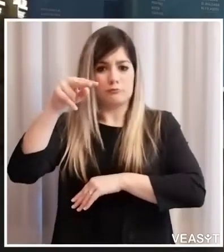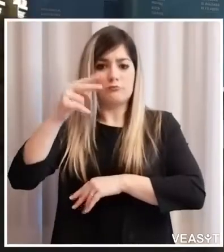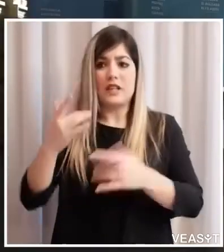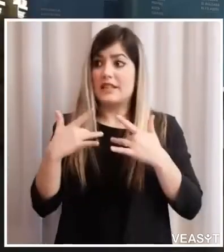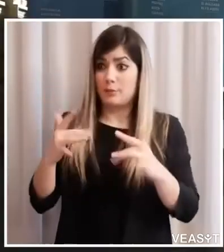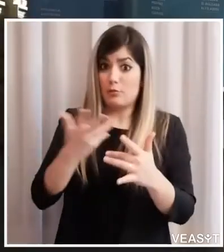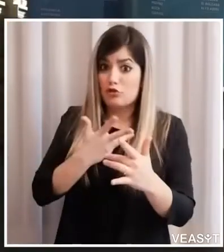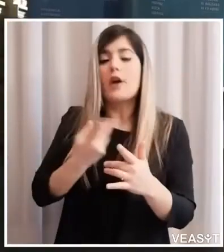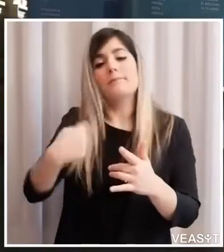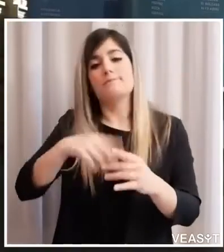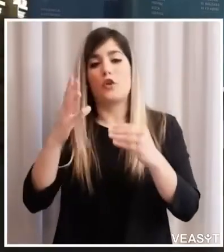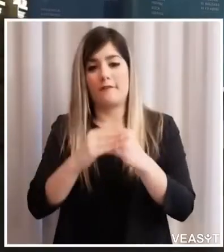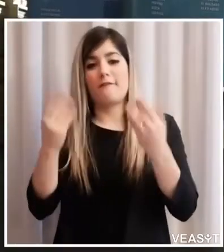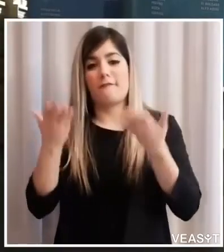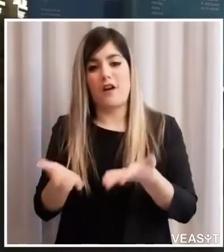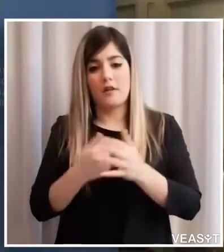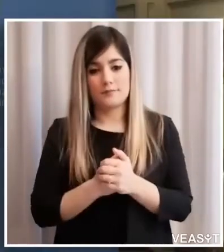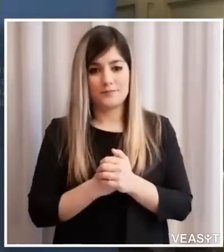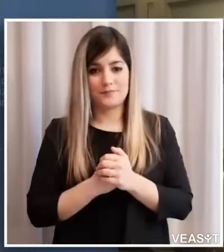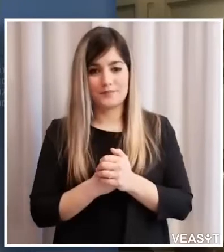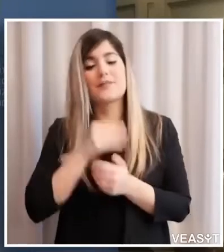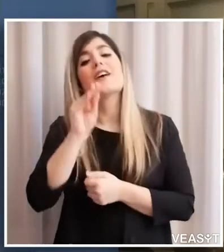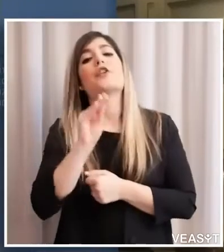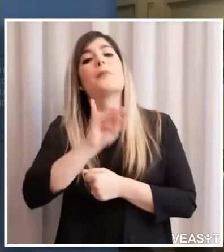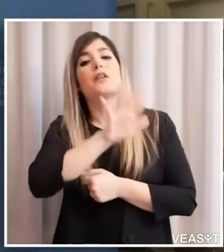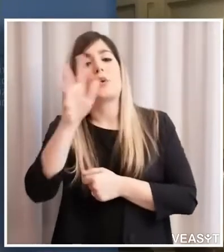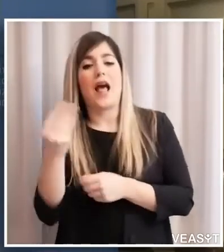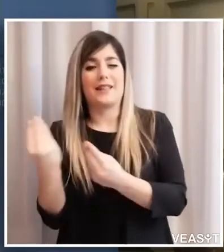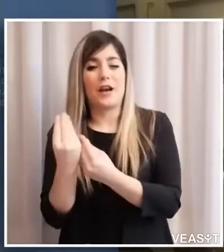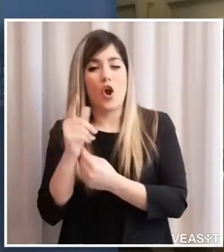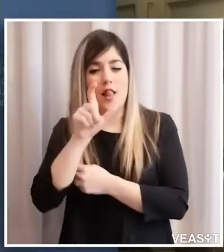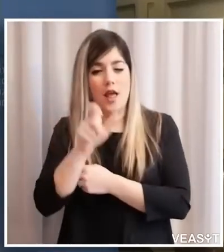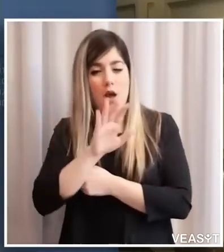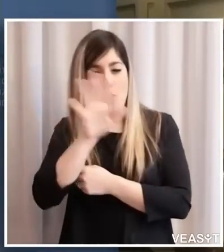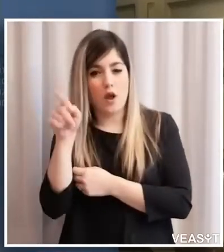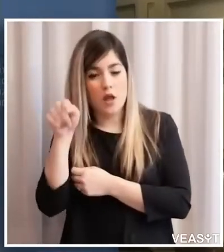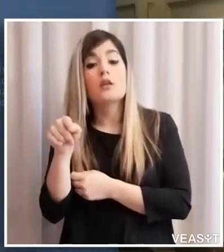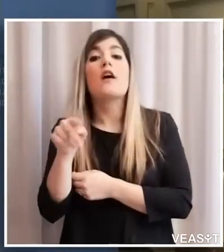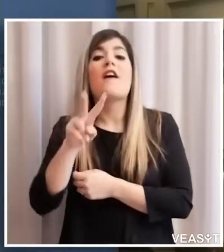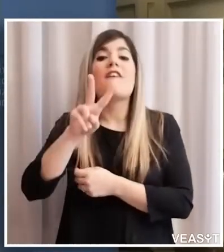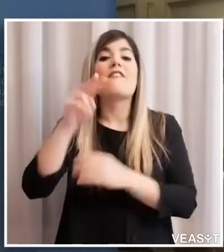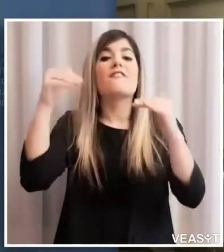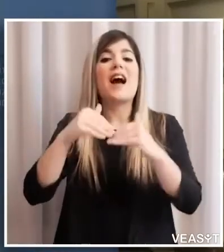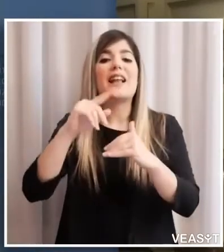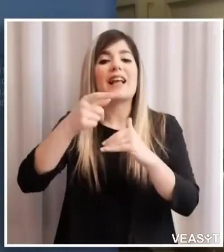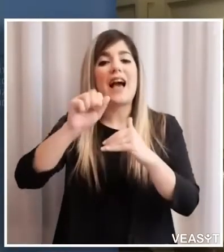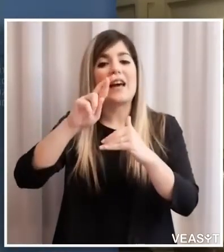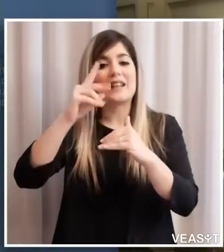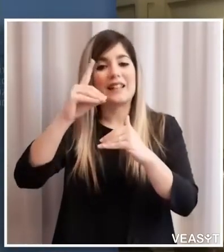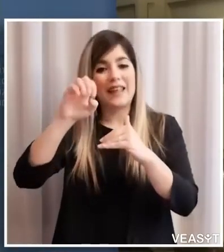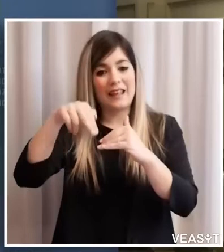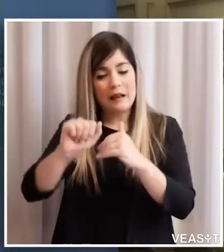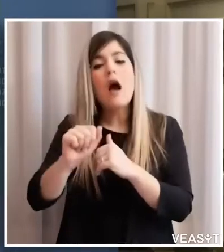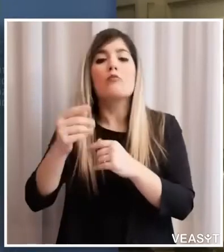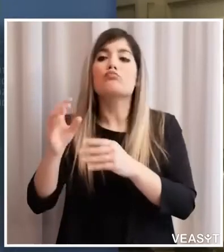un'altra domanda di un collega afferma che in Val Gardena è stato diramato un comunicato stampa